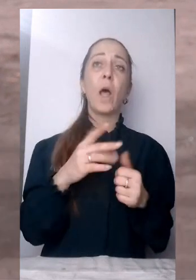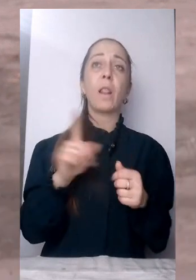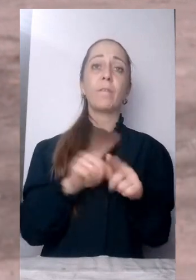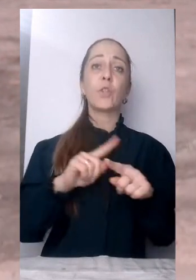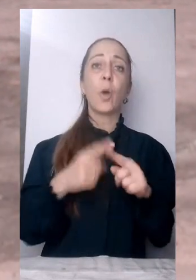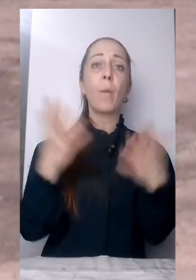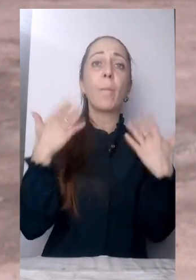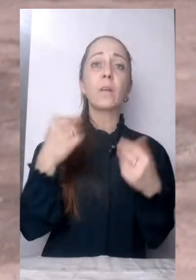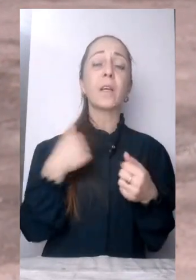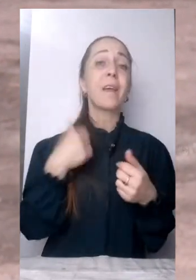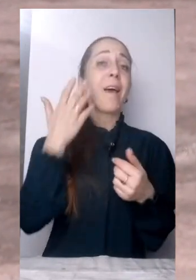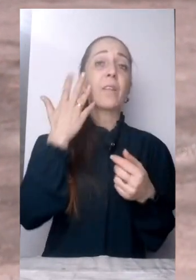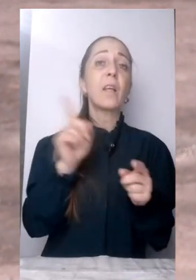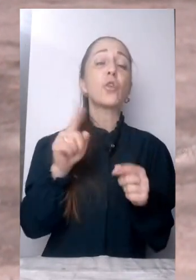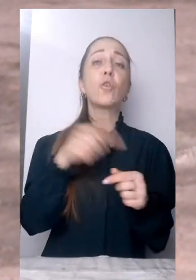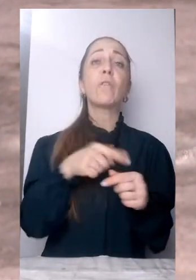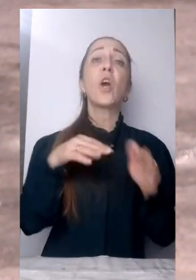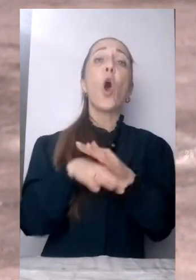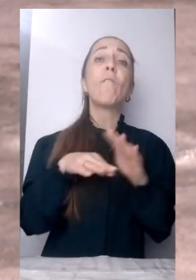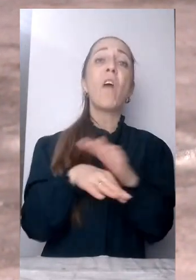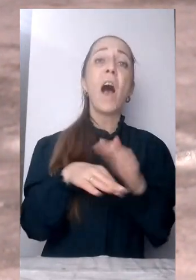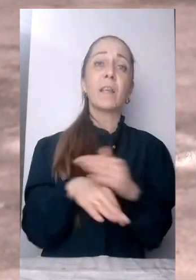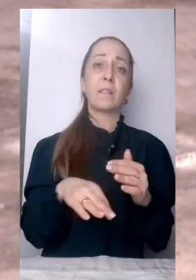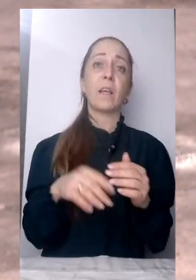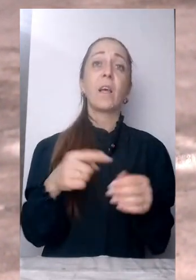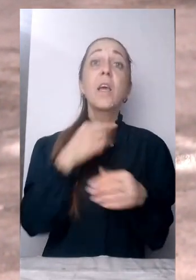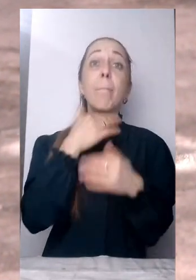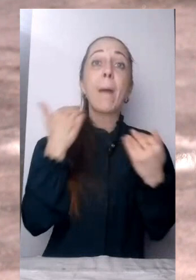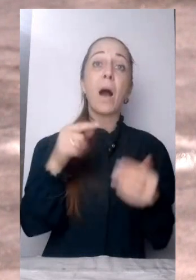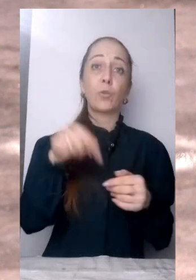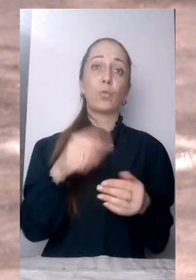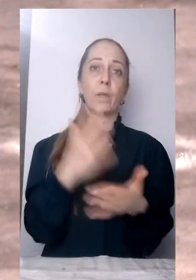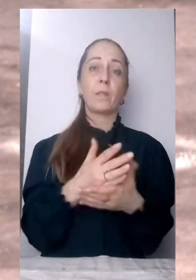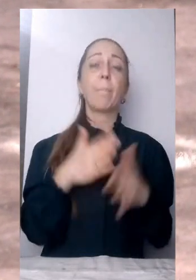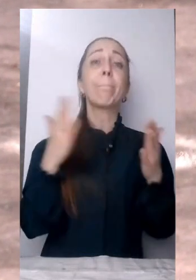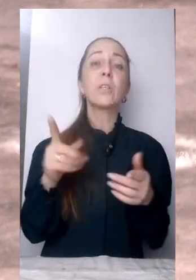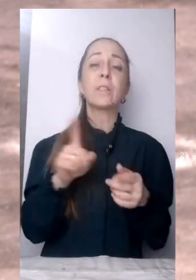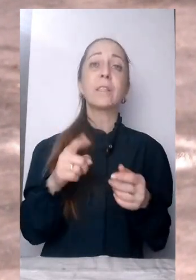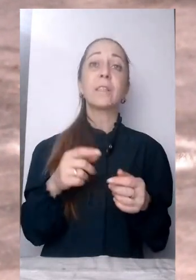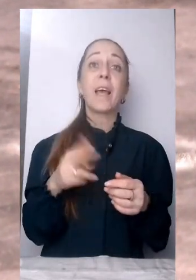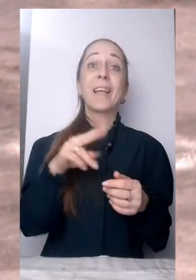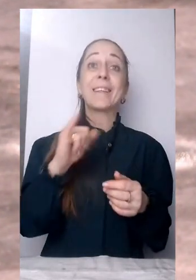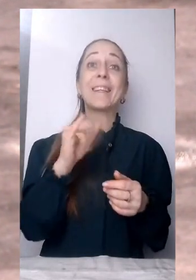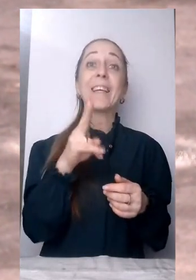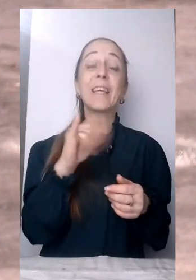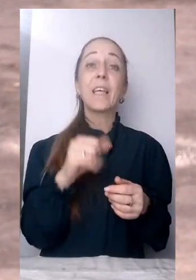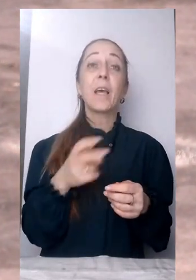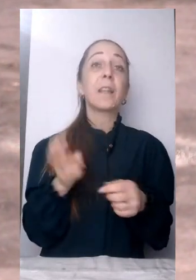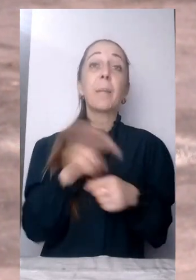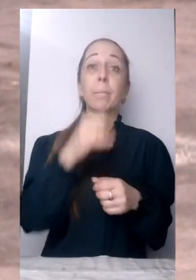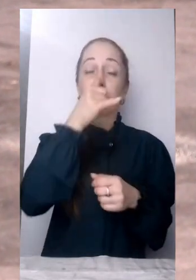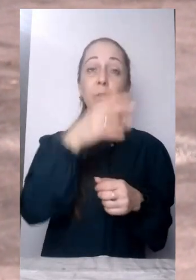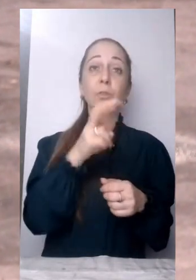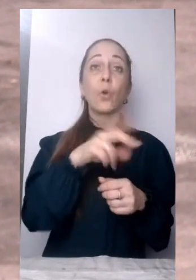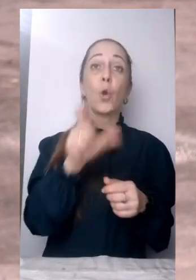ховаються і тут є, і в такій кількості. Тому що більшість з них дикі і не підходить до людей. Тому можна просто навіть біля себе, біля будинку, просто